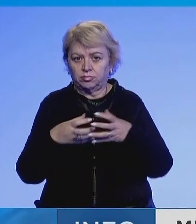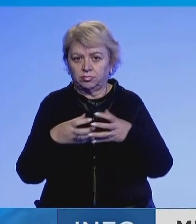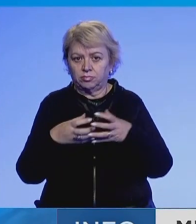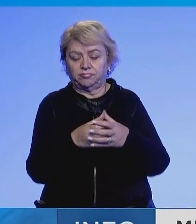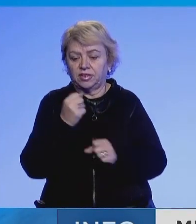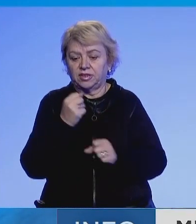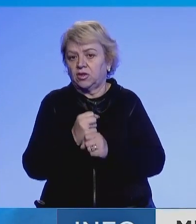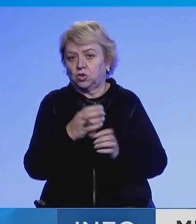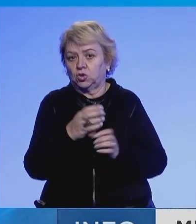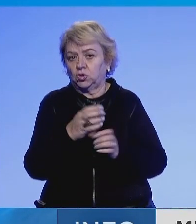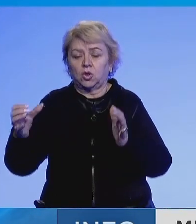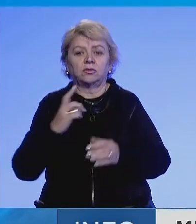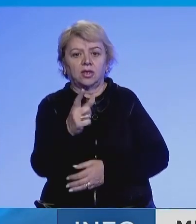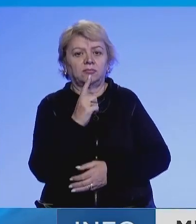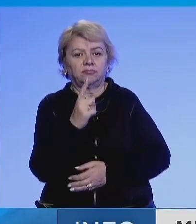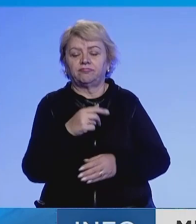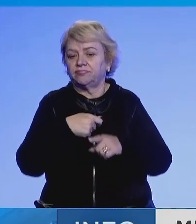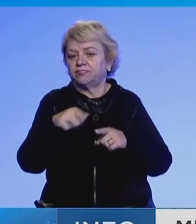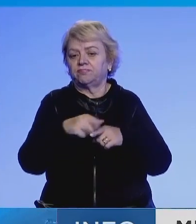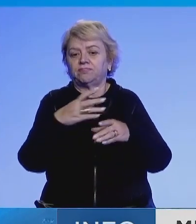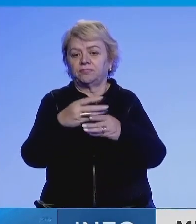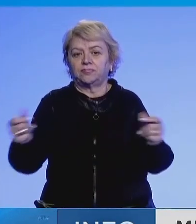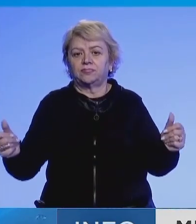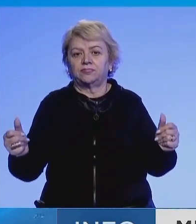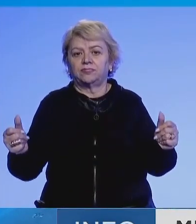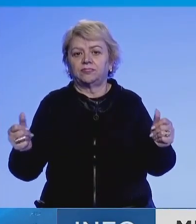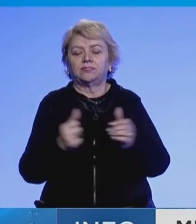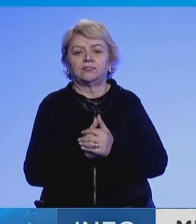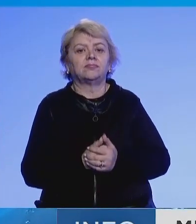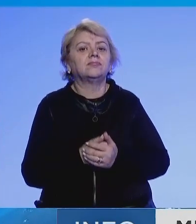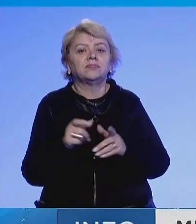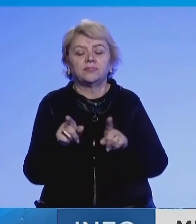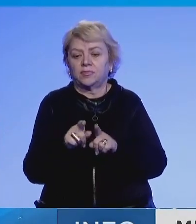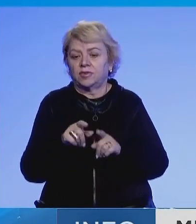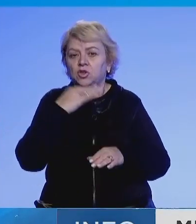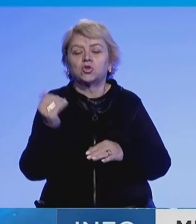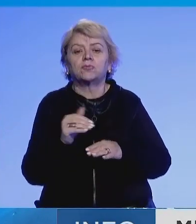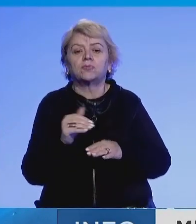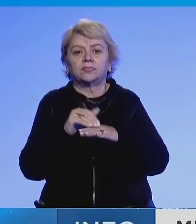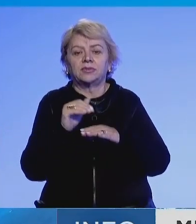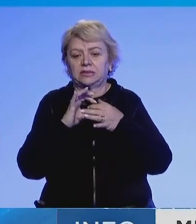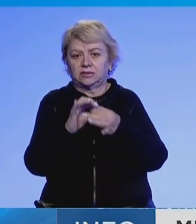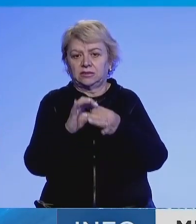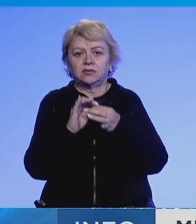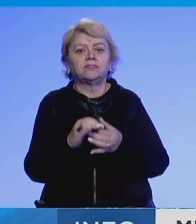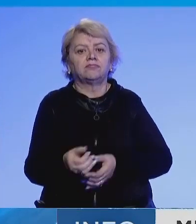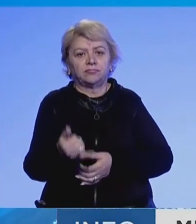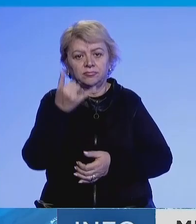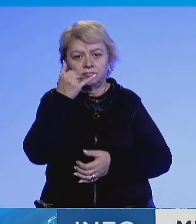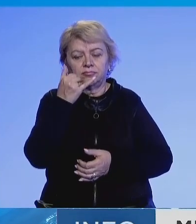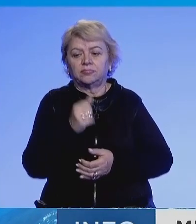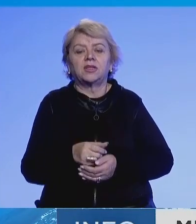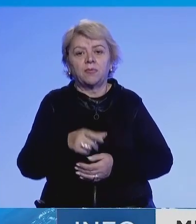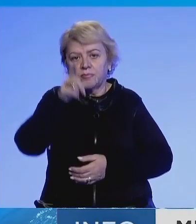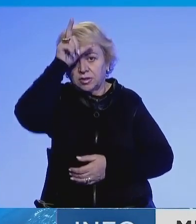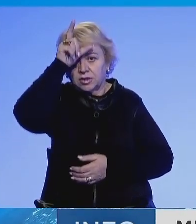dinamike dhe konstruktive dialogun për normalizimin e mardhënjeve ndër mjetë vete. Për më shumë detaje do të lidhëm i tani drejt për drejt me kolegën tonë në